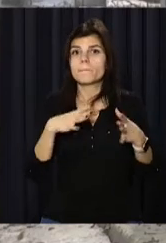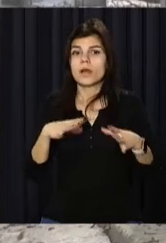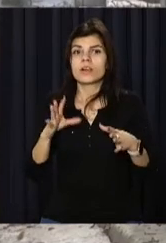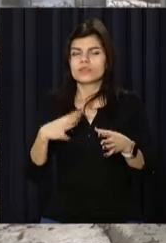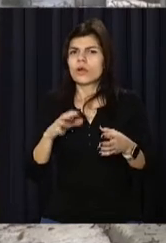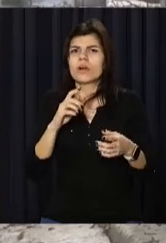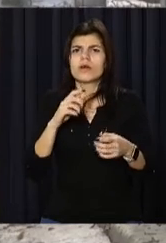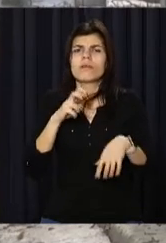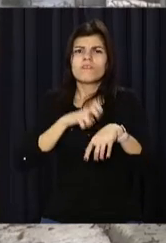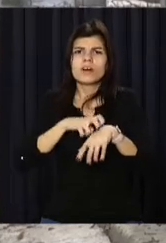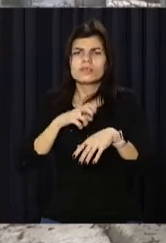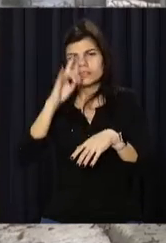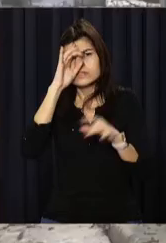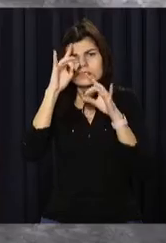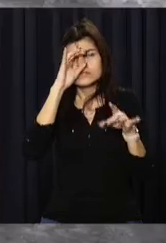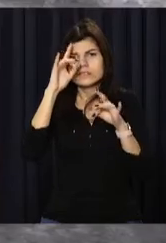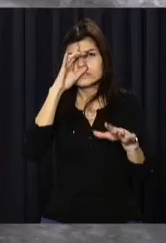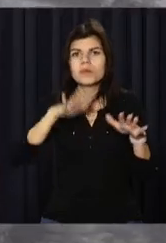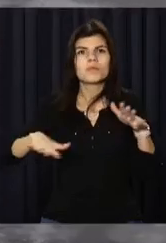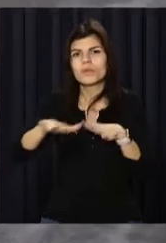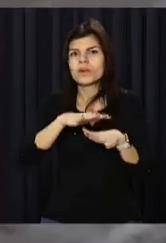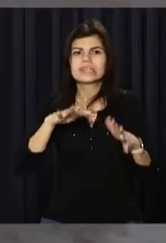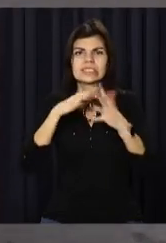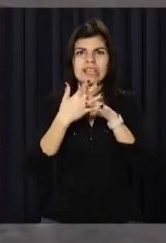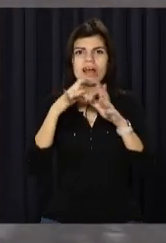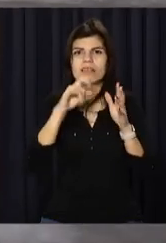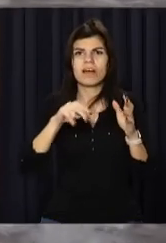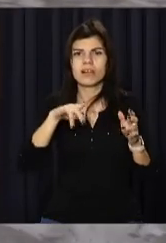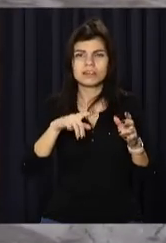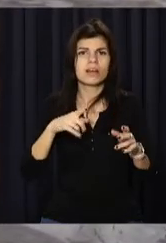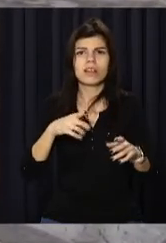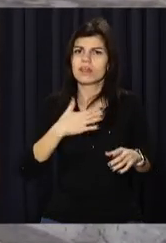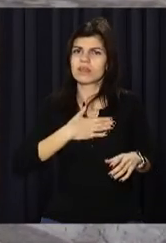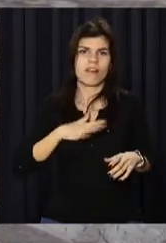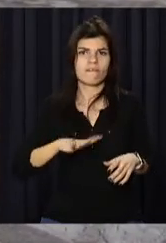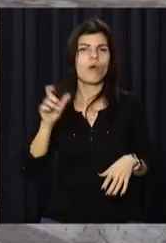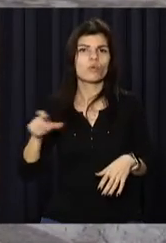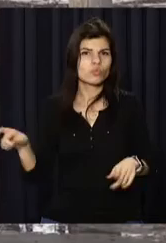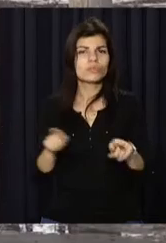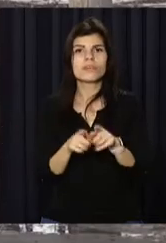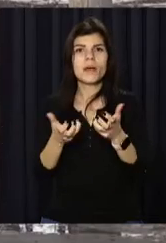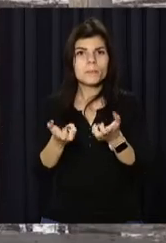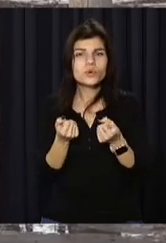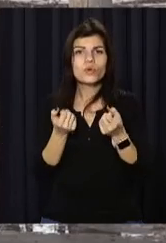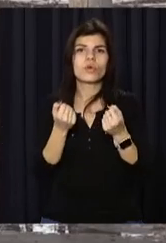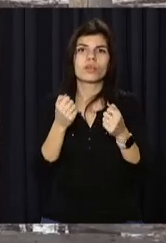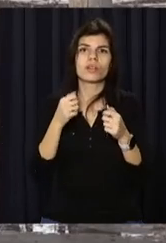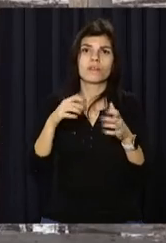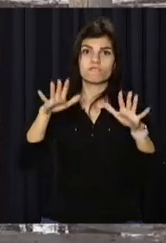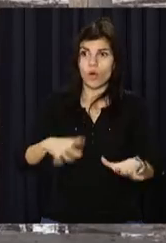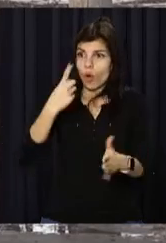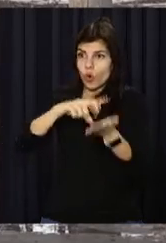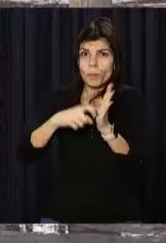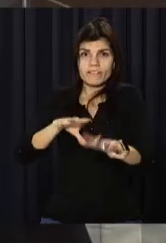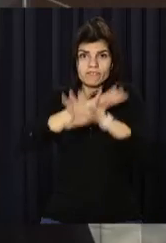Вже не один рік медики туляться в непристосованому приміщенні сільради. Незадоволені їхні пацієнти. Кажуть, прийом і всі процедури – в одному